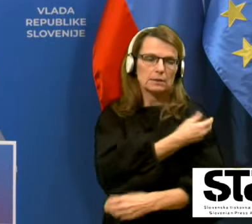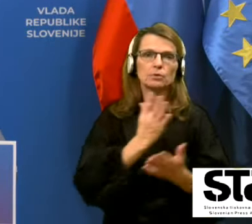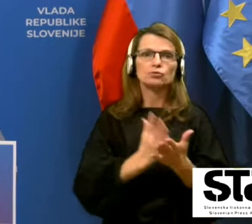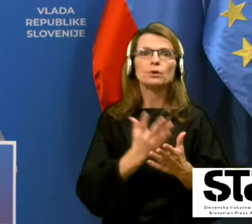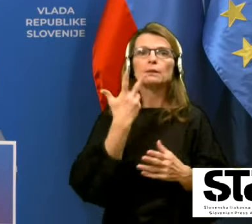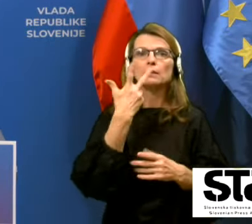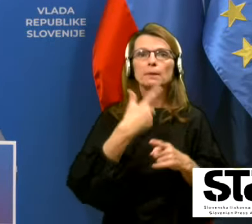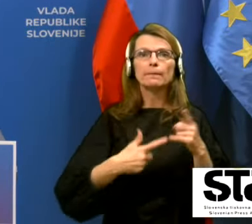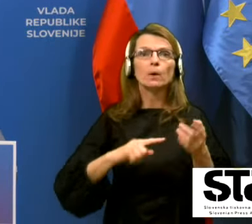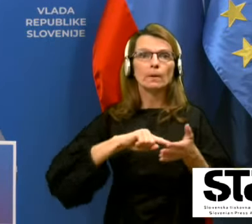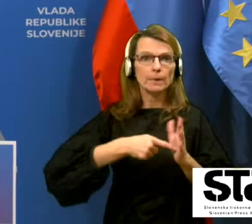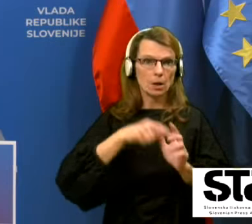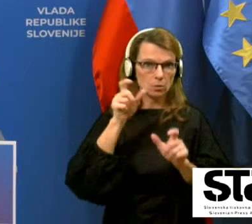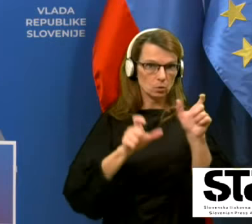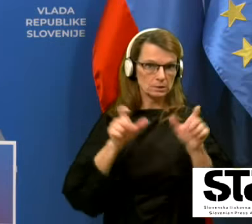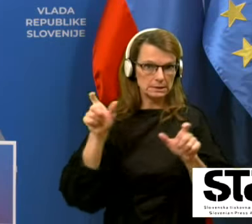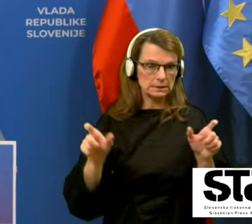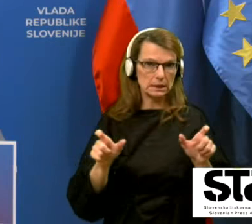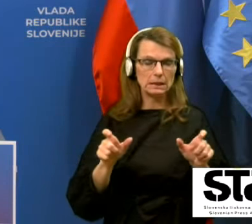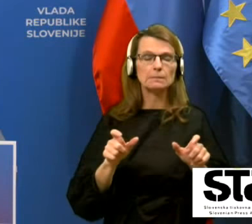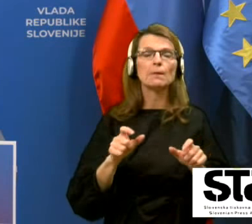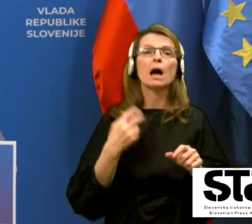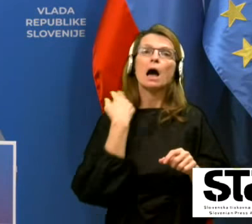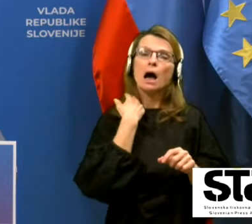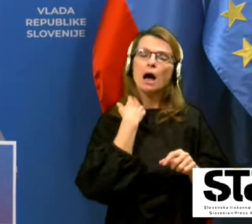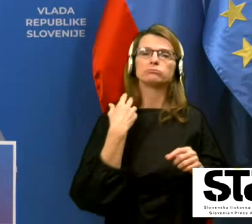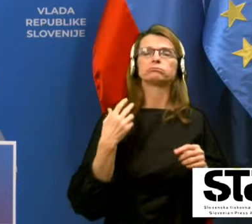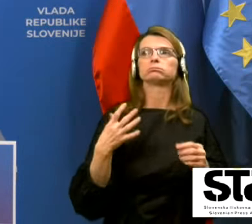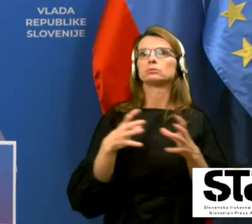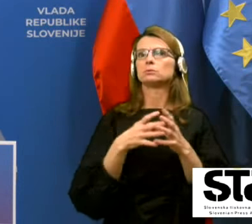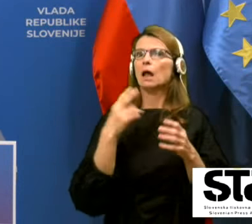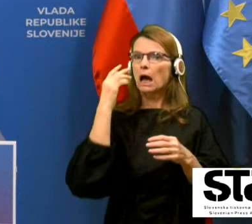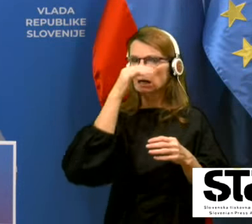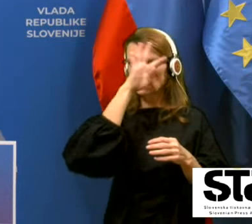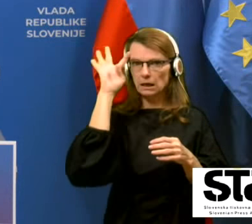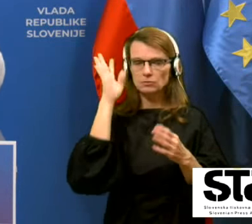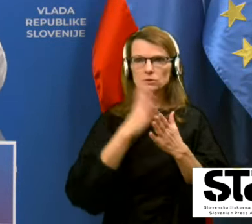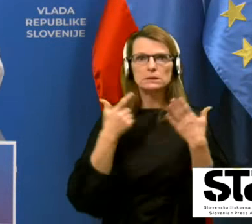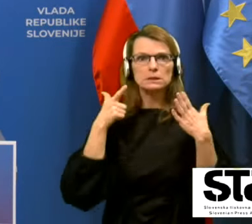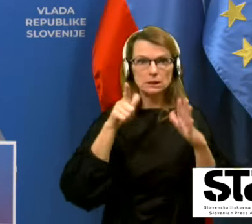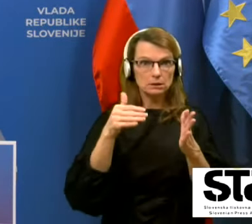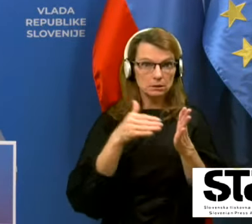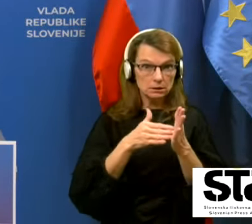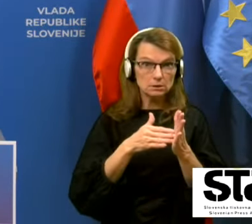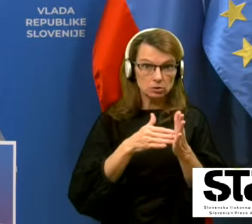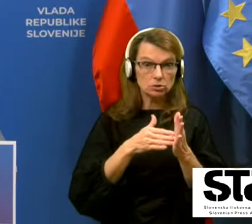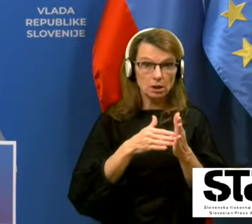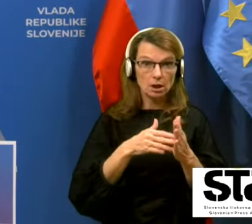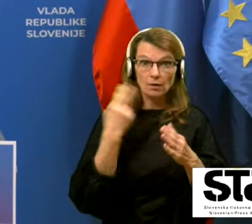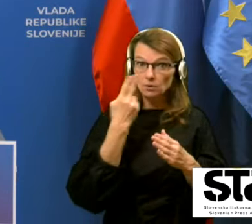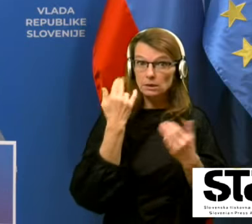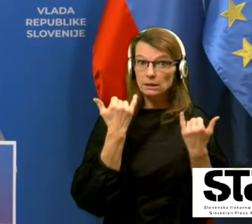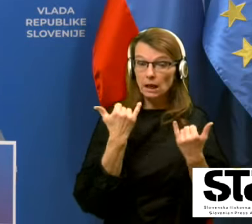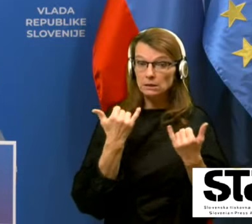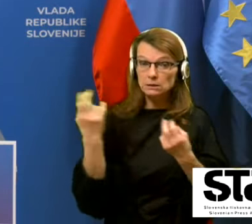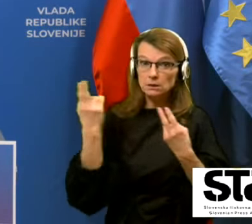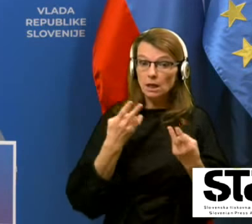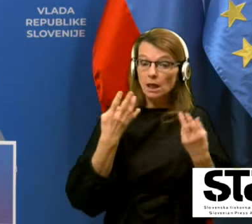,5 milijonov oseb. UK, Združeno kraljestvo je nekje tam pri 700 tisoč, v Sloveniji je danes prišlo